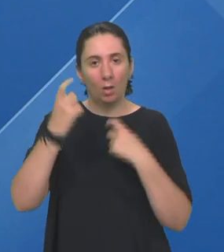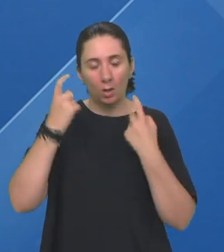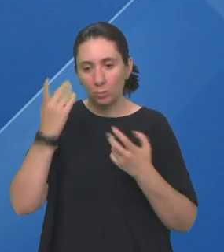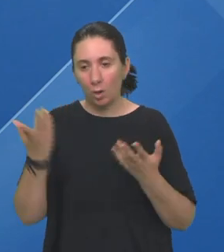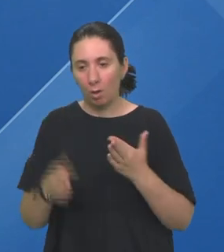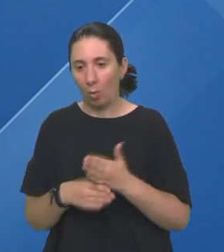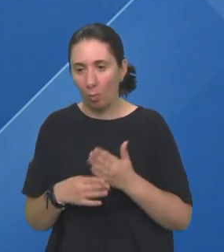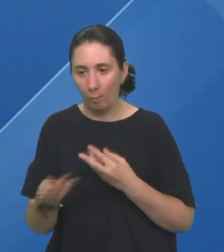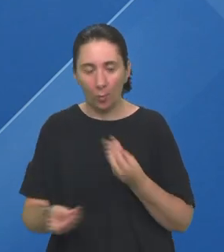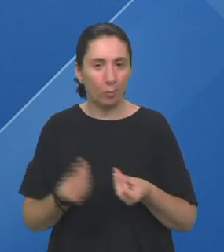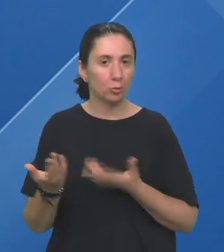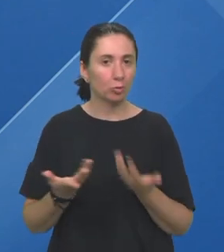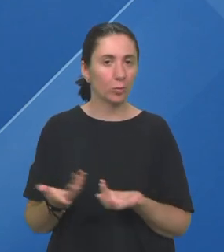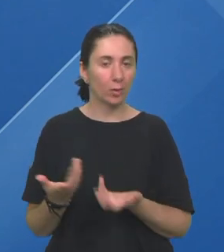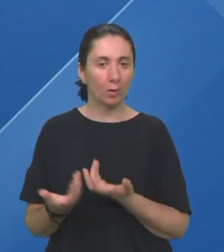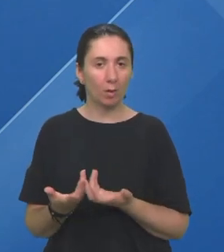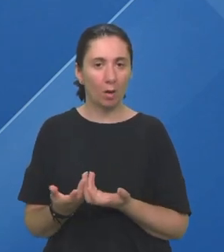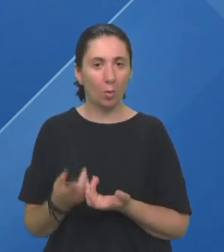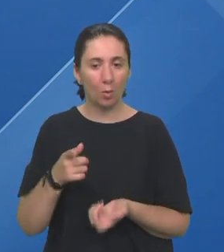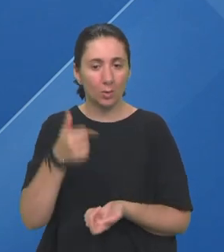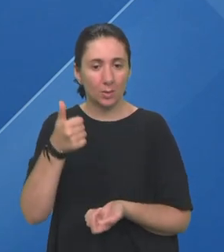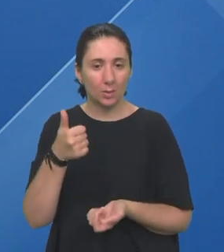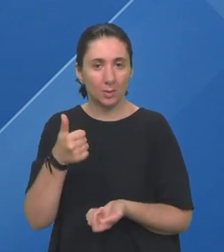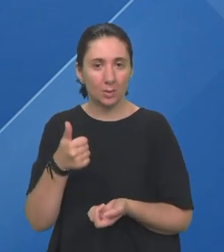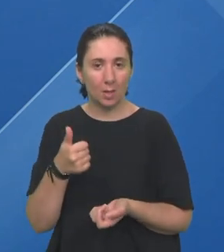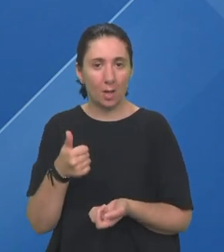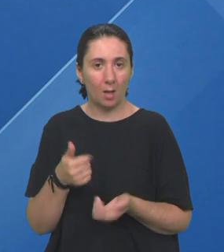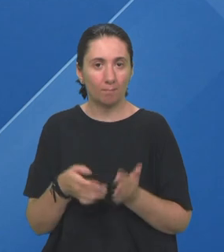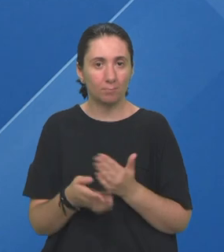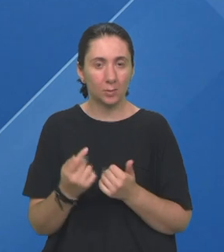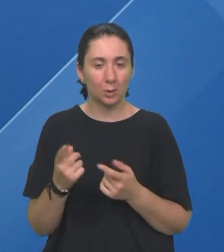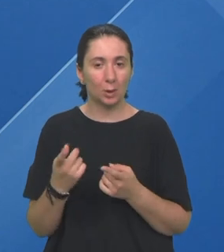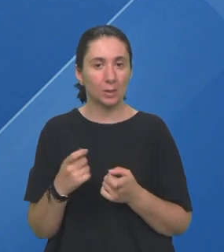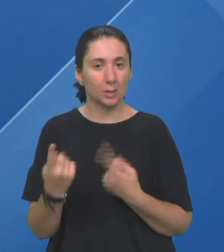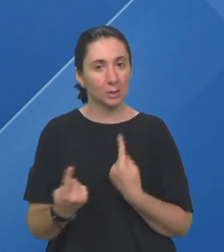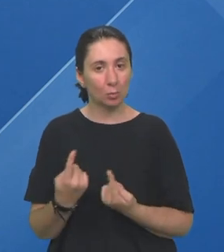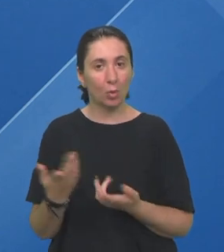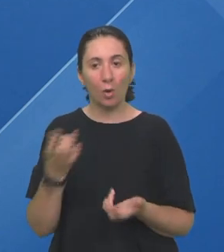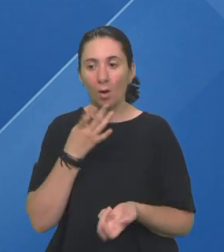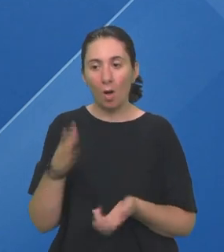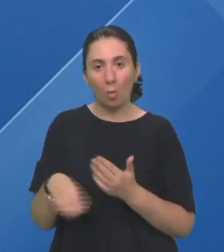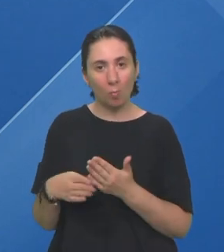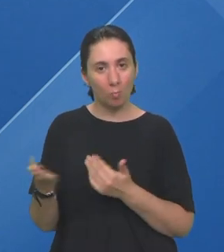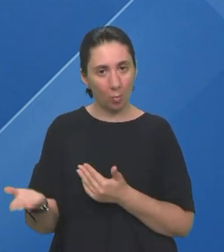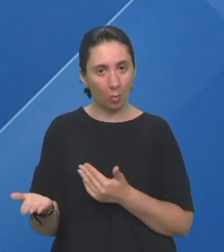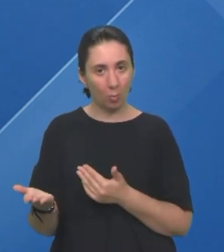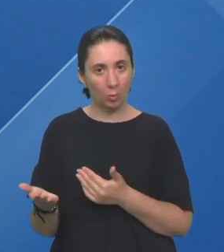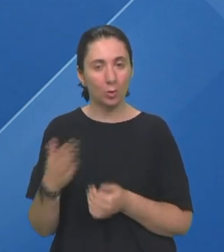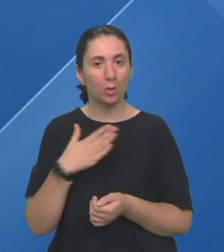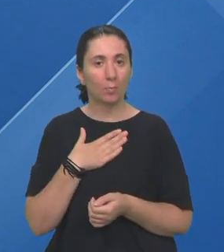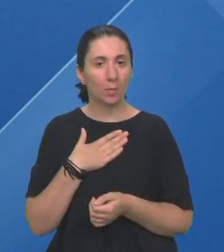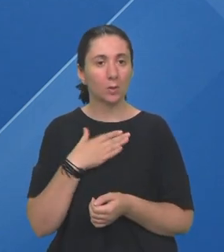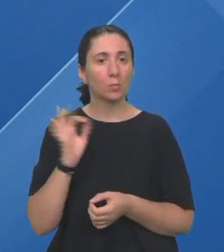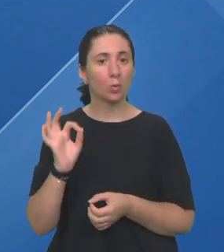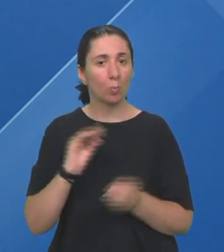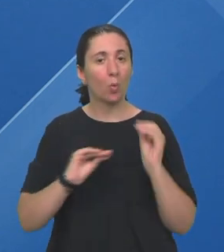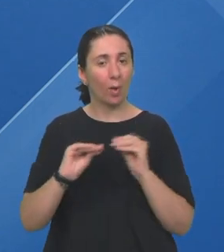kako pomoći Kako i ti sam izaći s te situacije I kako njima pomoći Imali smo jako